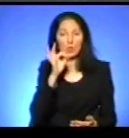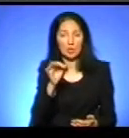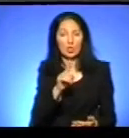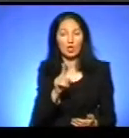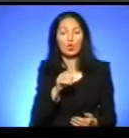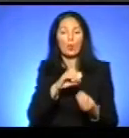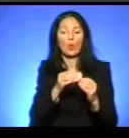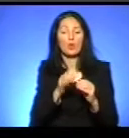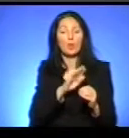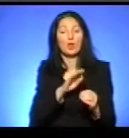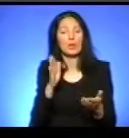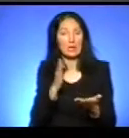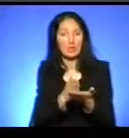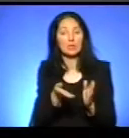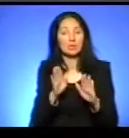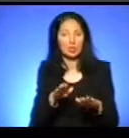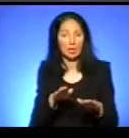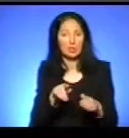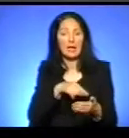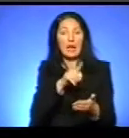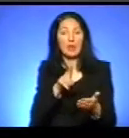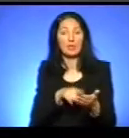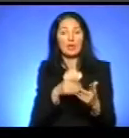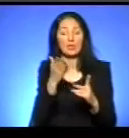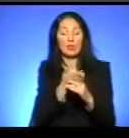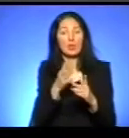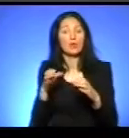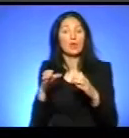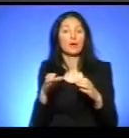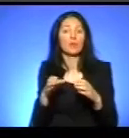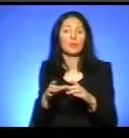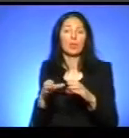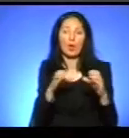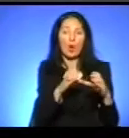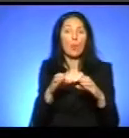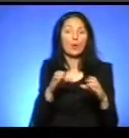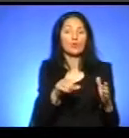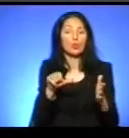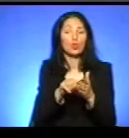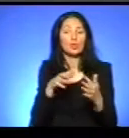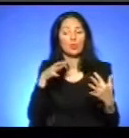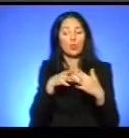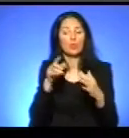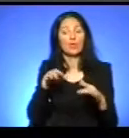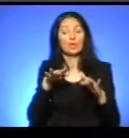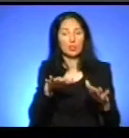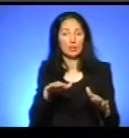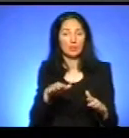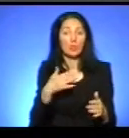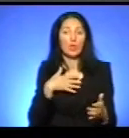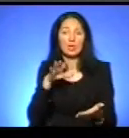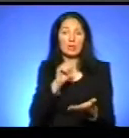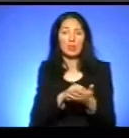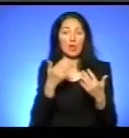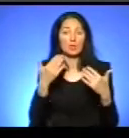проблема не знята, тому що питаннями пільгових перевезень учасників бойових дій конкретно ми займаємося вже